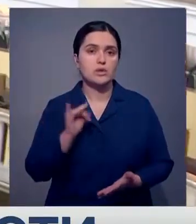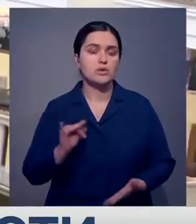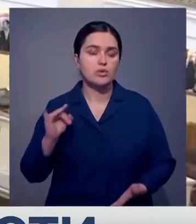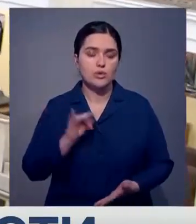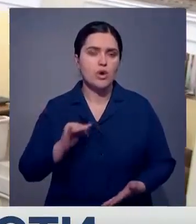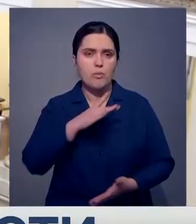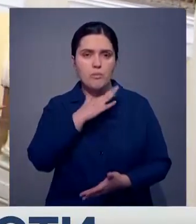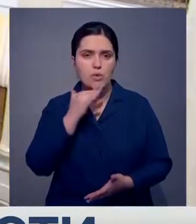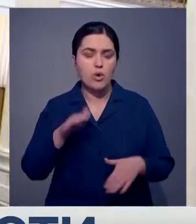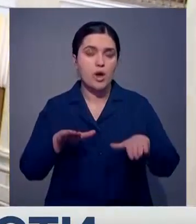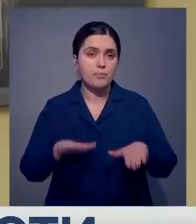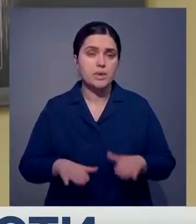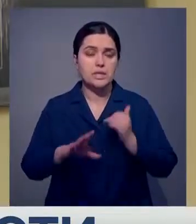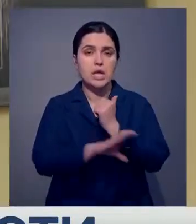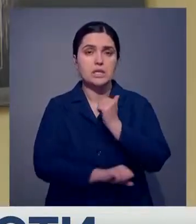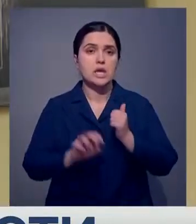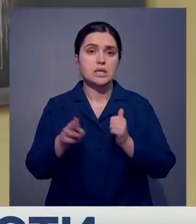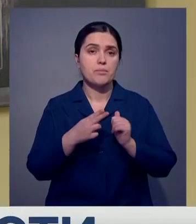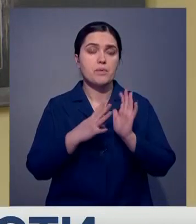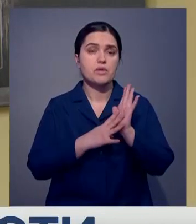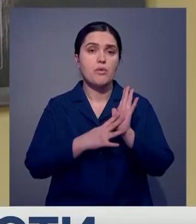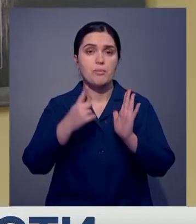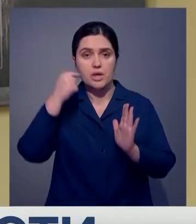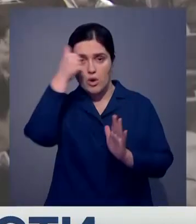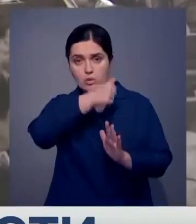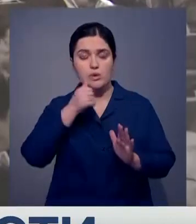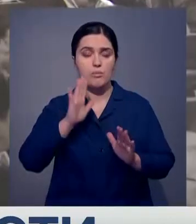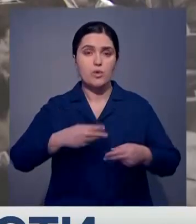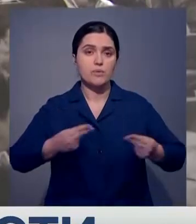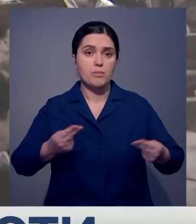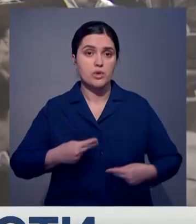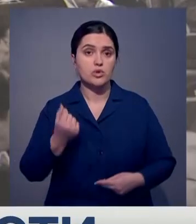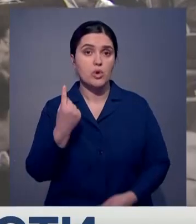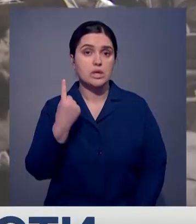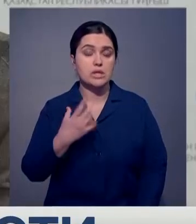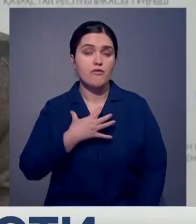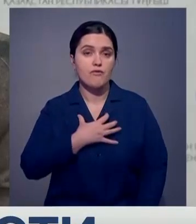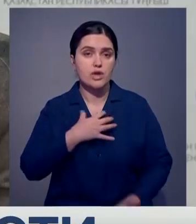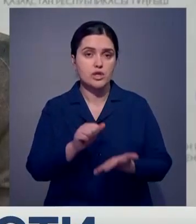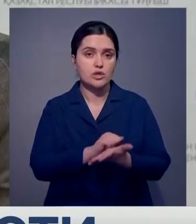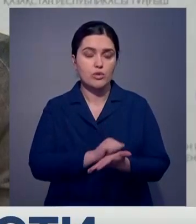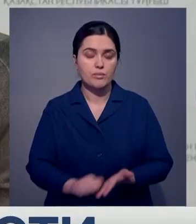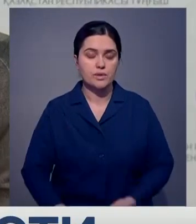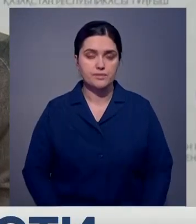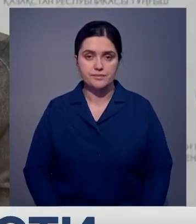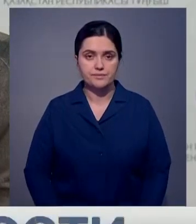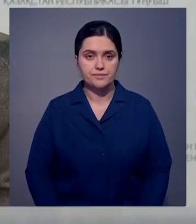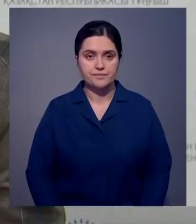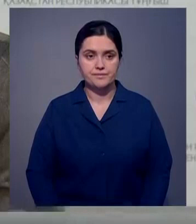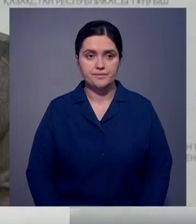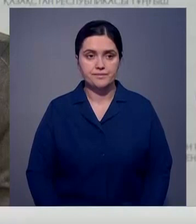Казахстана. В конце декабря 1991 года в бывшей столице будет подписан еще один важный протокол. Уже казахстанцы,